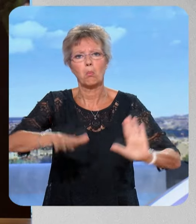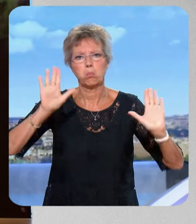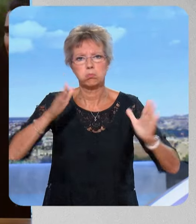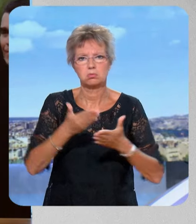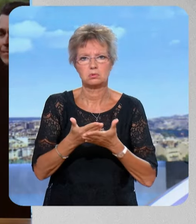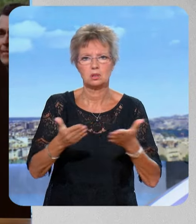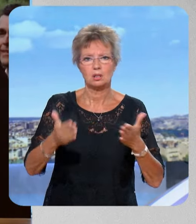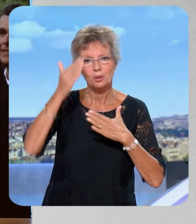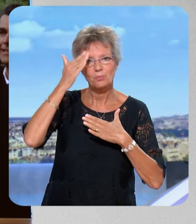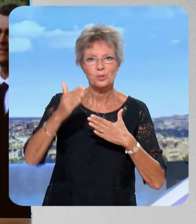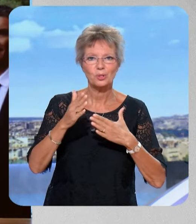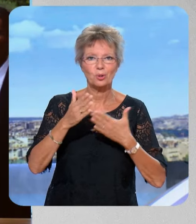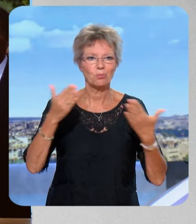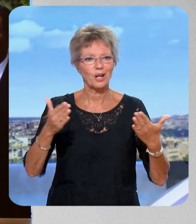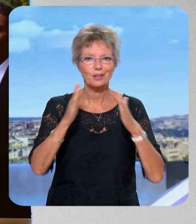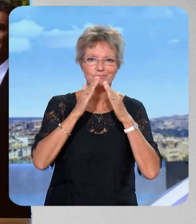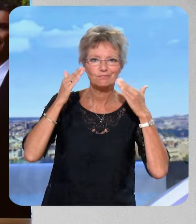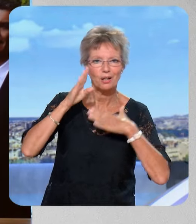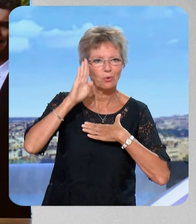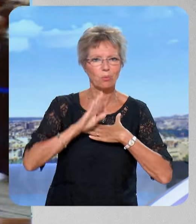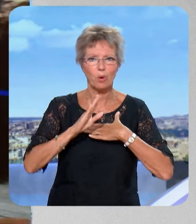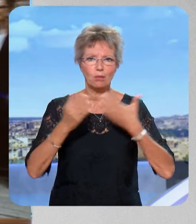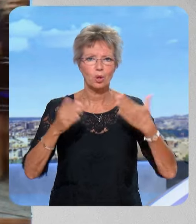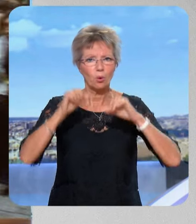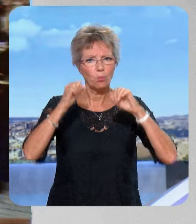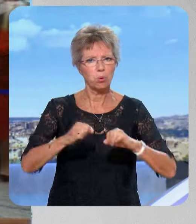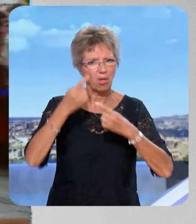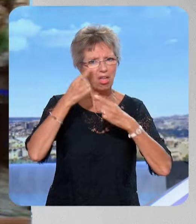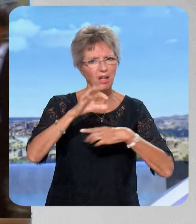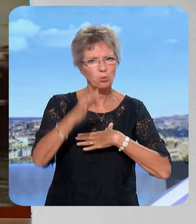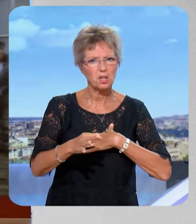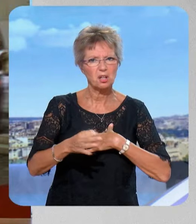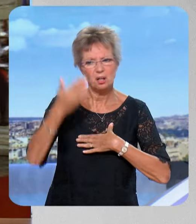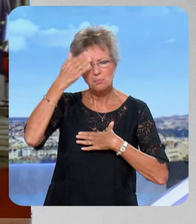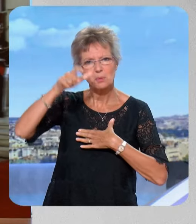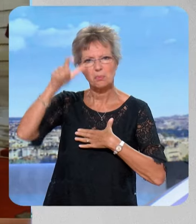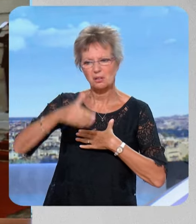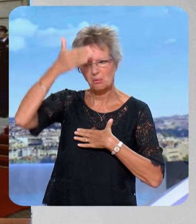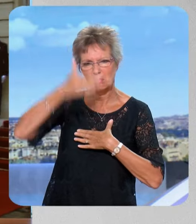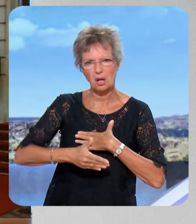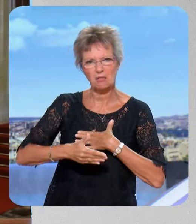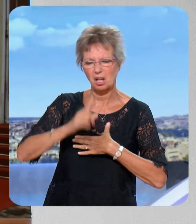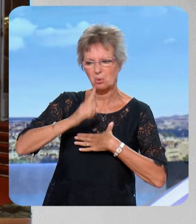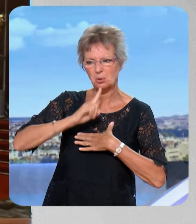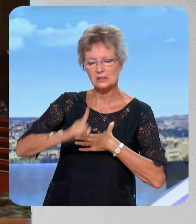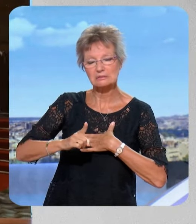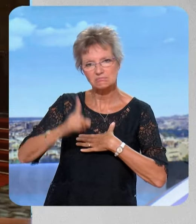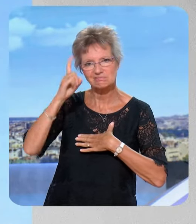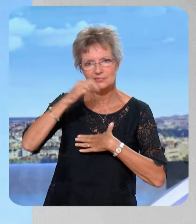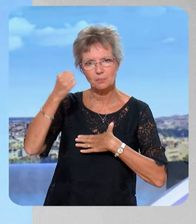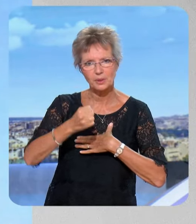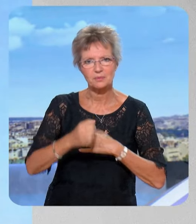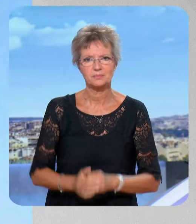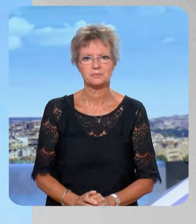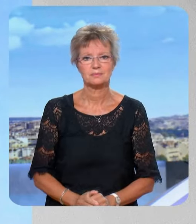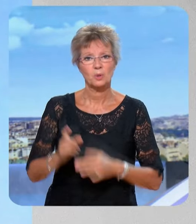est plutôt aimable et autre, c'est plus facile même de s'opposer qu'une personne qui est revêche et qui est autoritaire. Mais ce que je